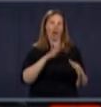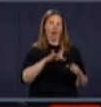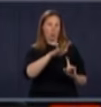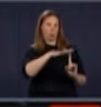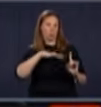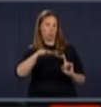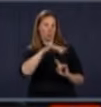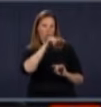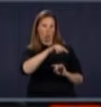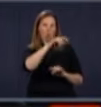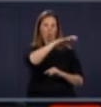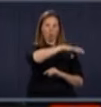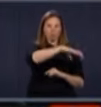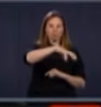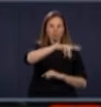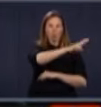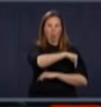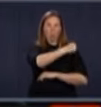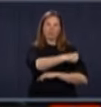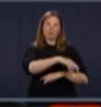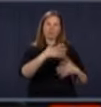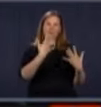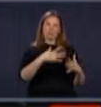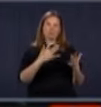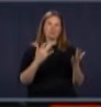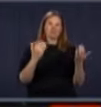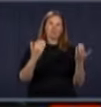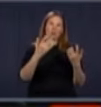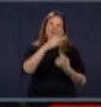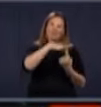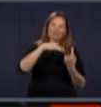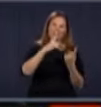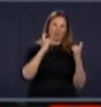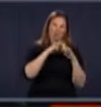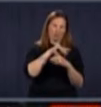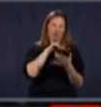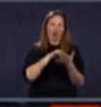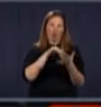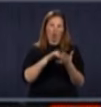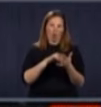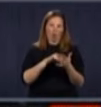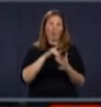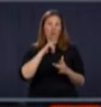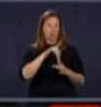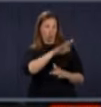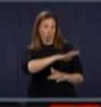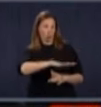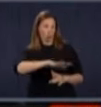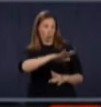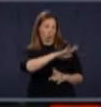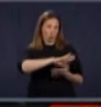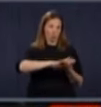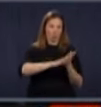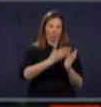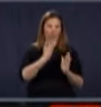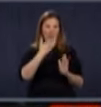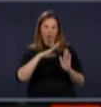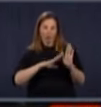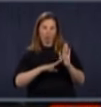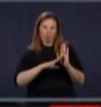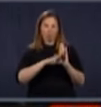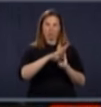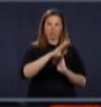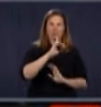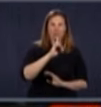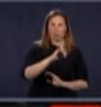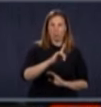les hôpitaux du territoire. Évidemment, la situation va évoluer. On le voit déjà, là, que les